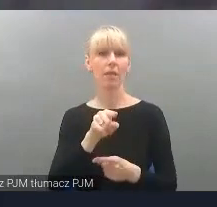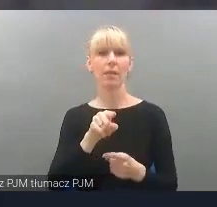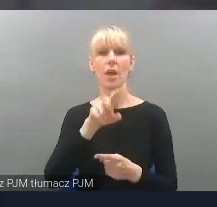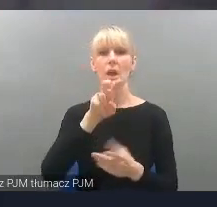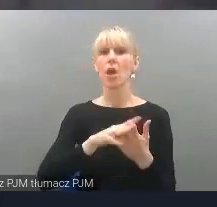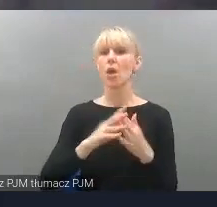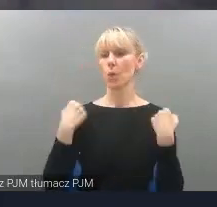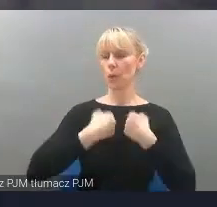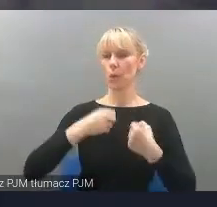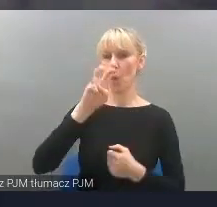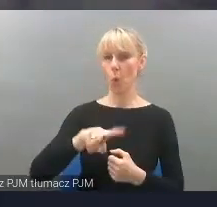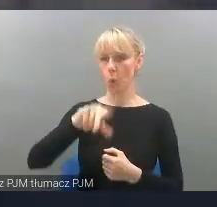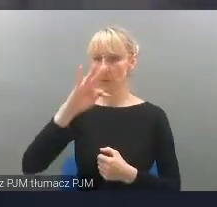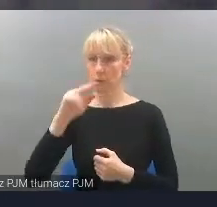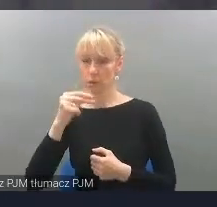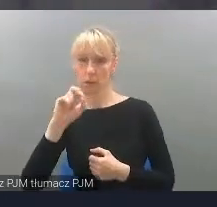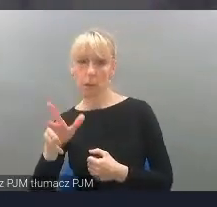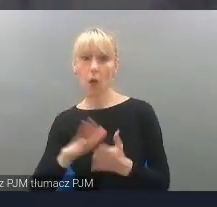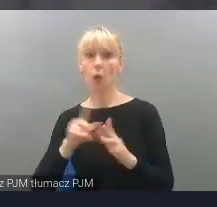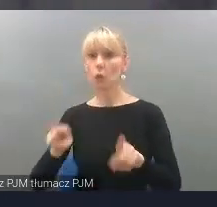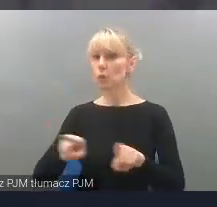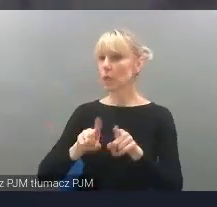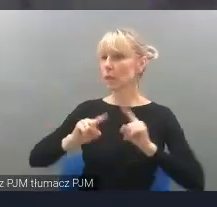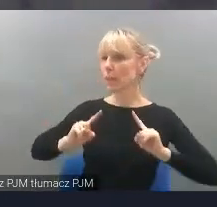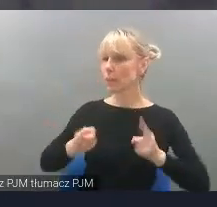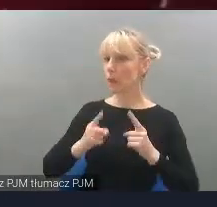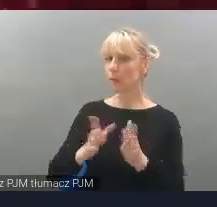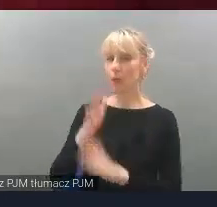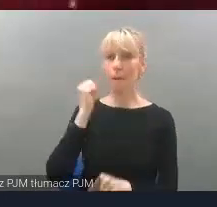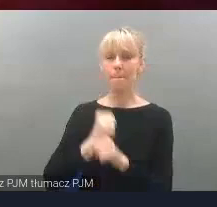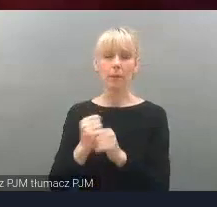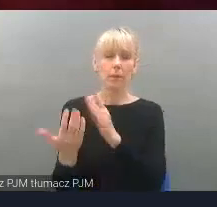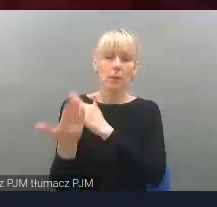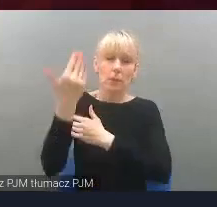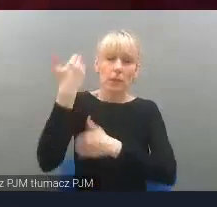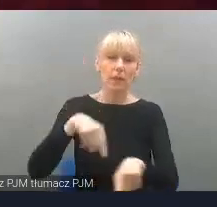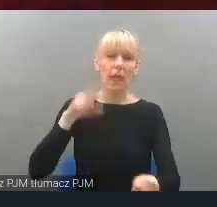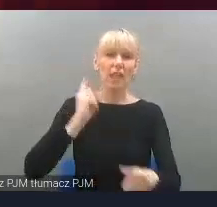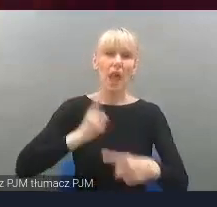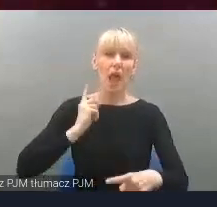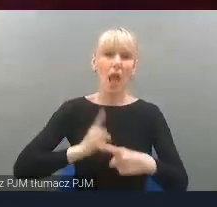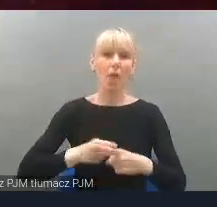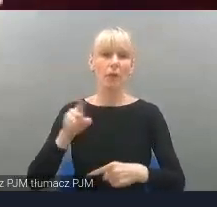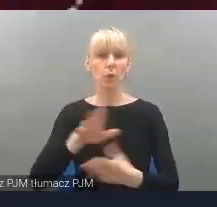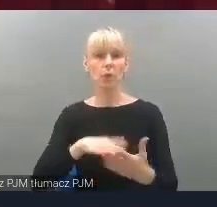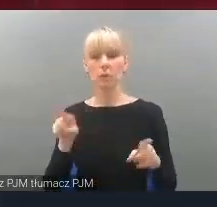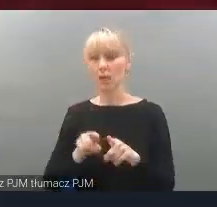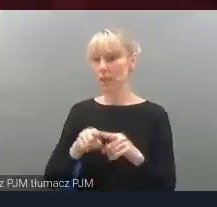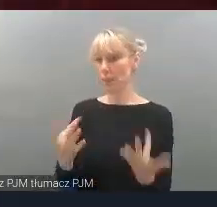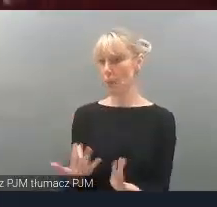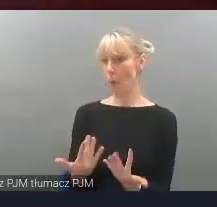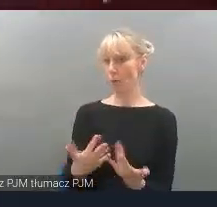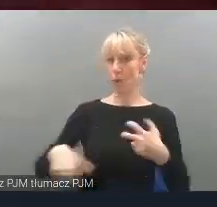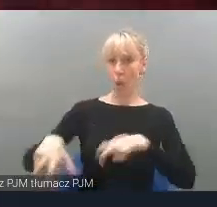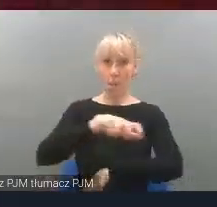grupa zwiedzających ma świetnie zobrazowaną pracę dawnej stalowni. W muzeum zastosowanych jest wiele rozwiązań ułatwiających poruszanie się